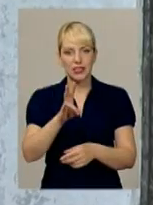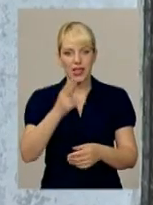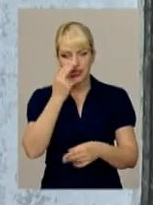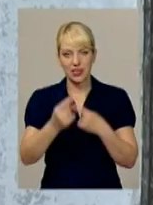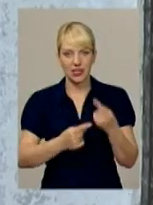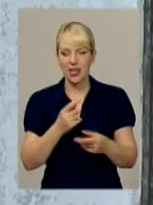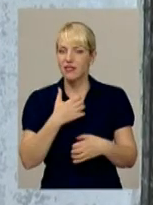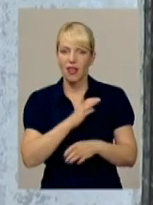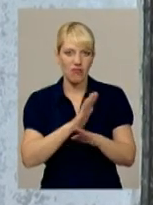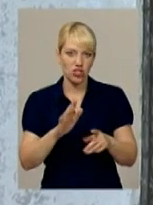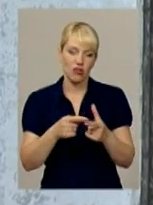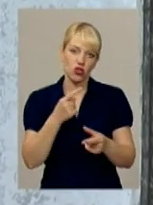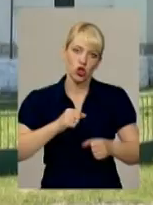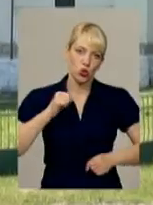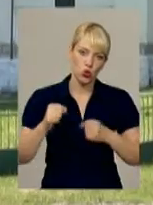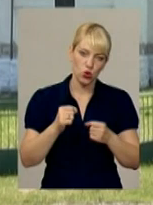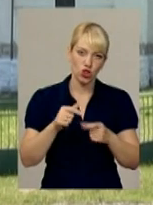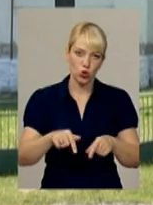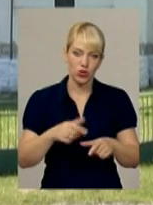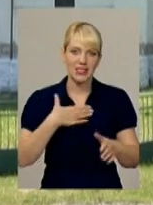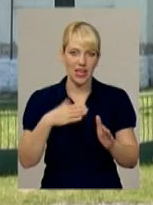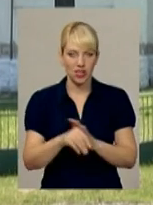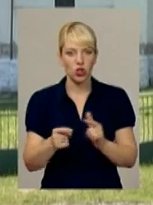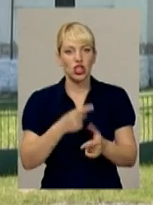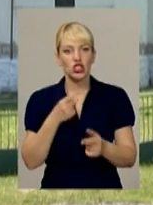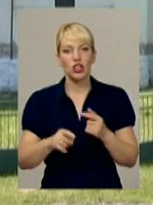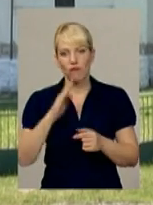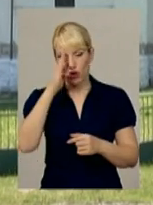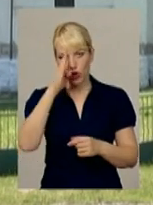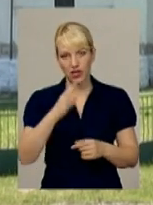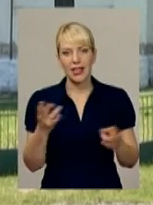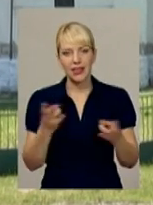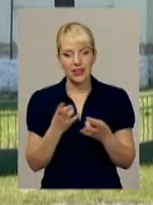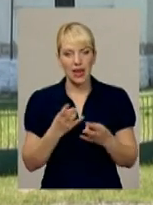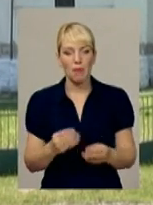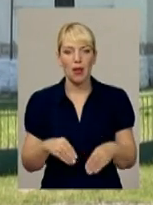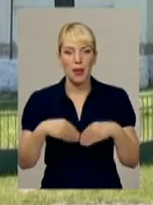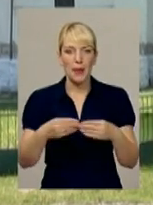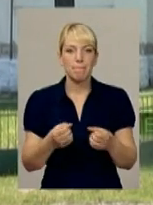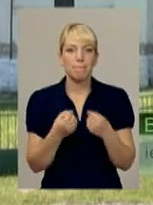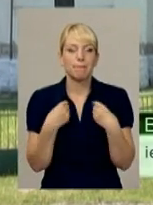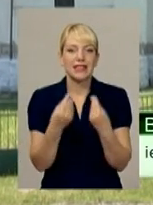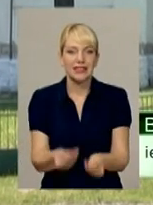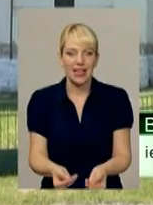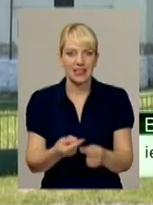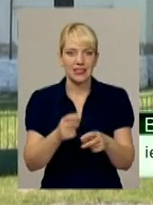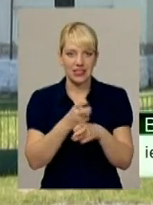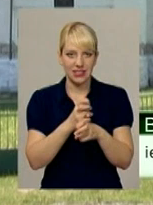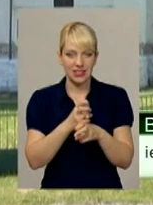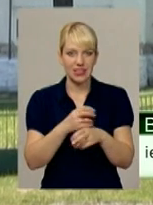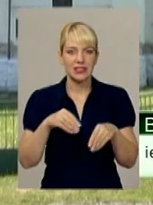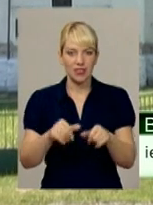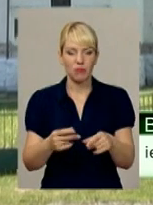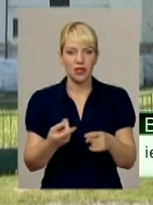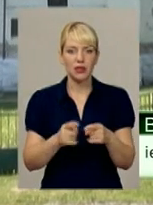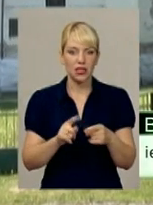Неважливо, друзі тут загинули чи вороги. Треба передати кістки землі, відслужити похорон і